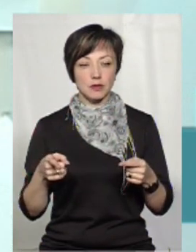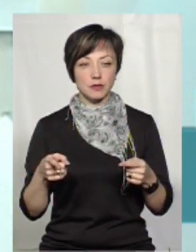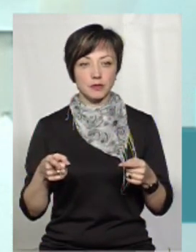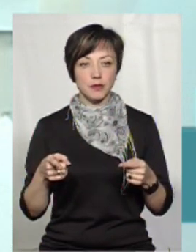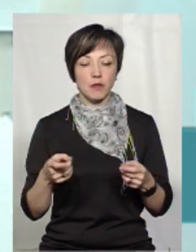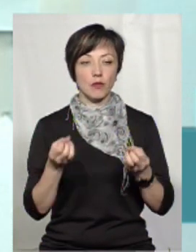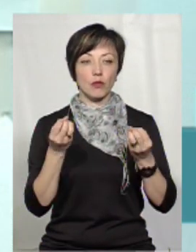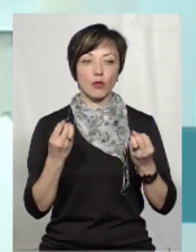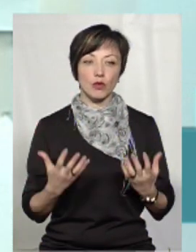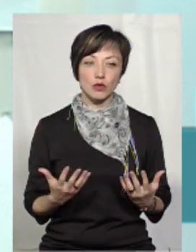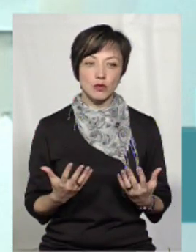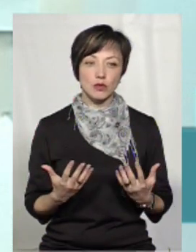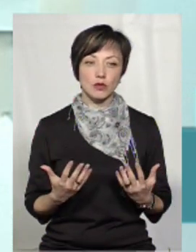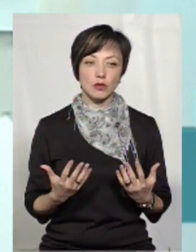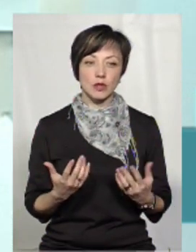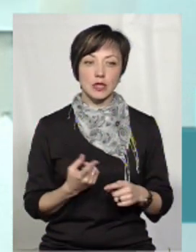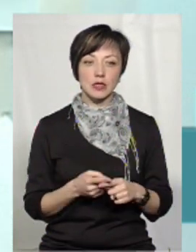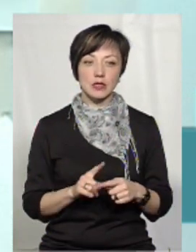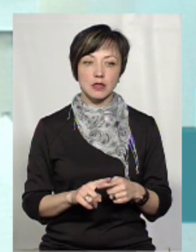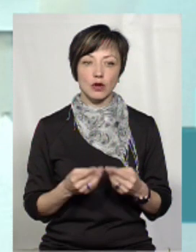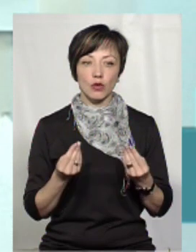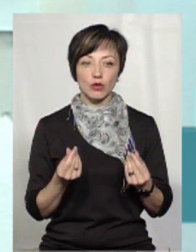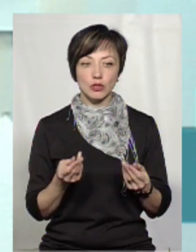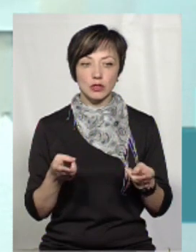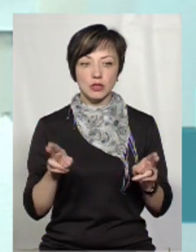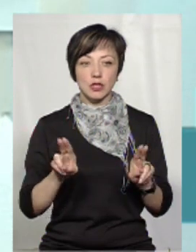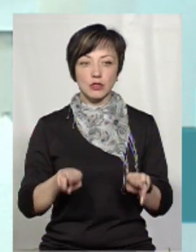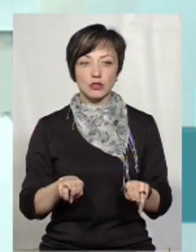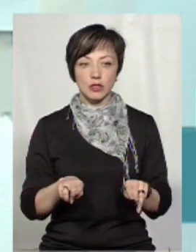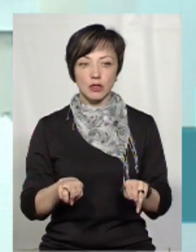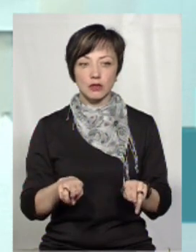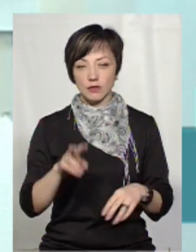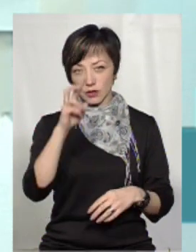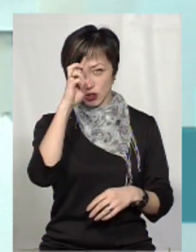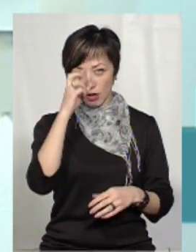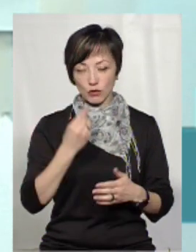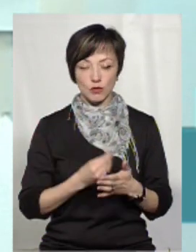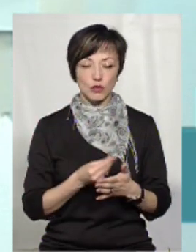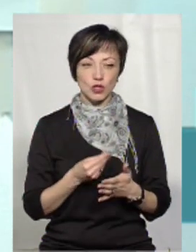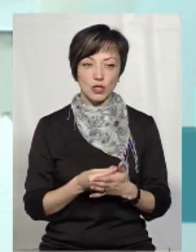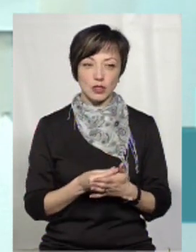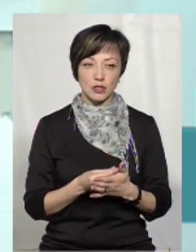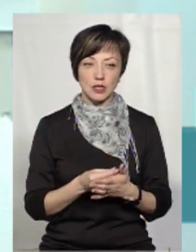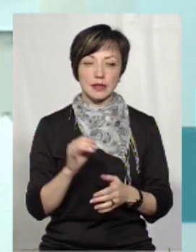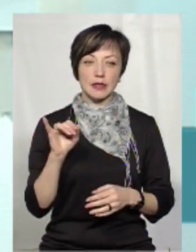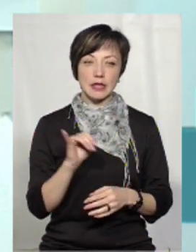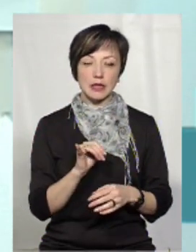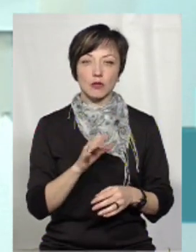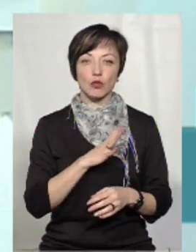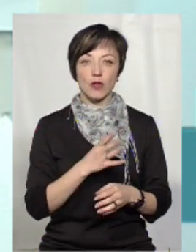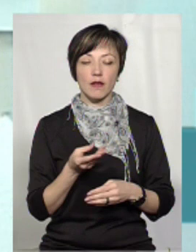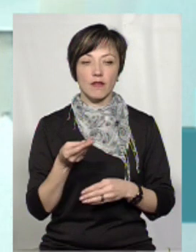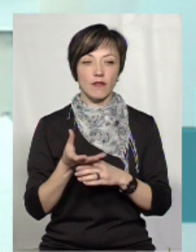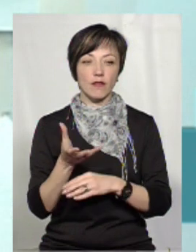йдеться. То просто-напросто ці кошти, вони залишаються в державному бюджеті і тільки